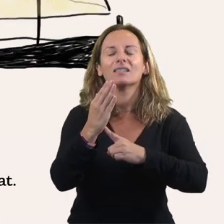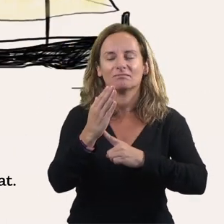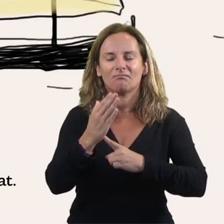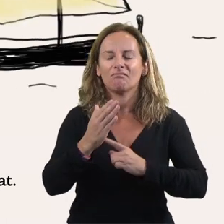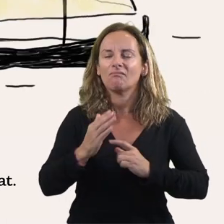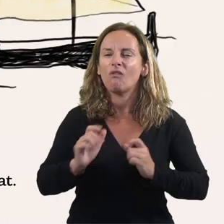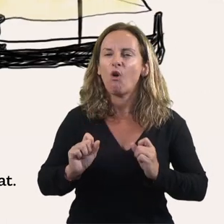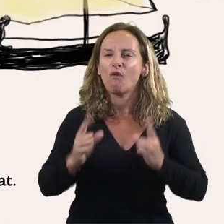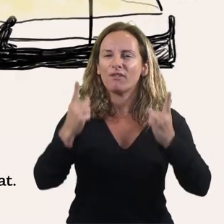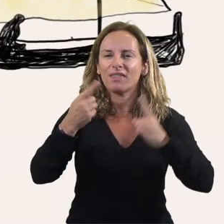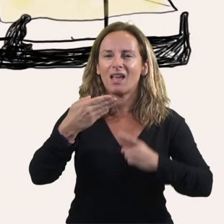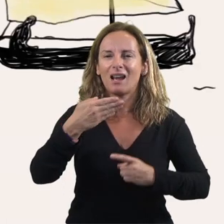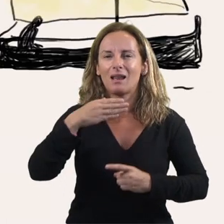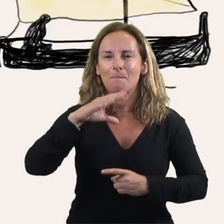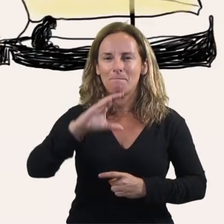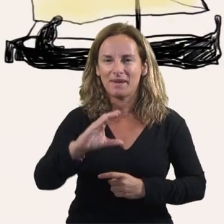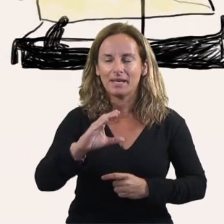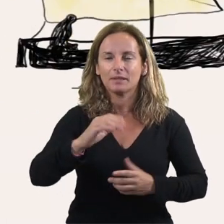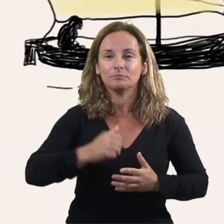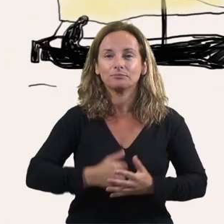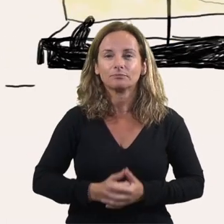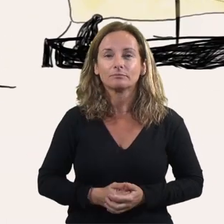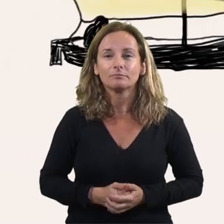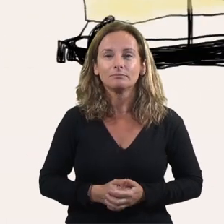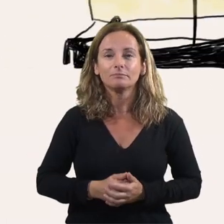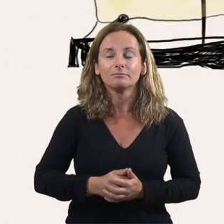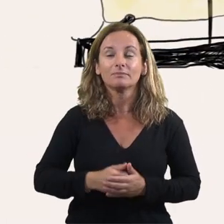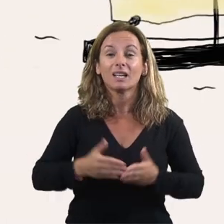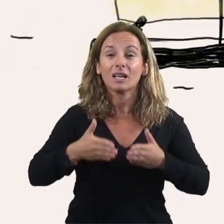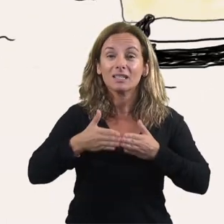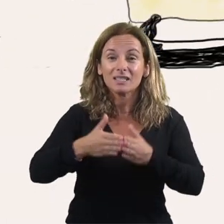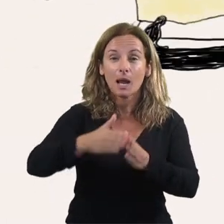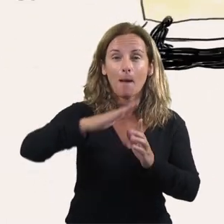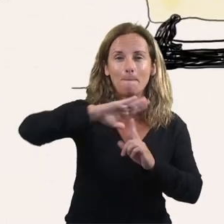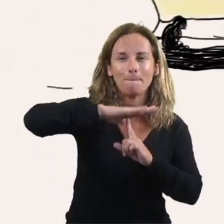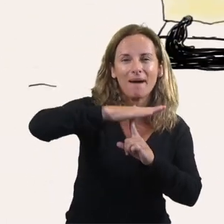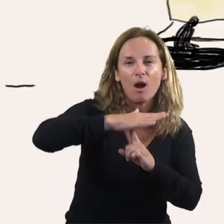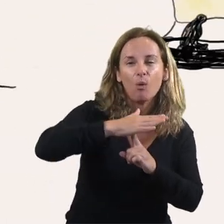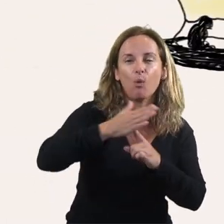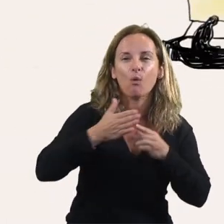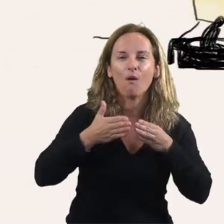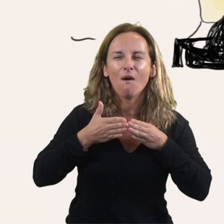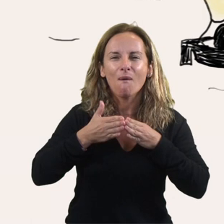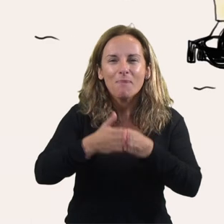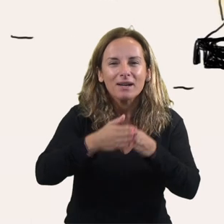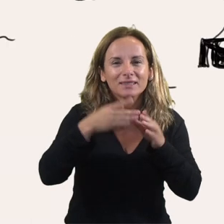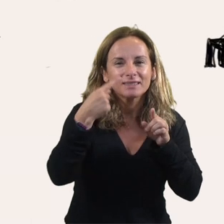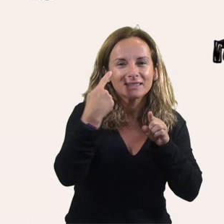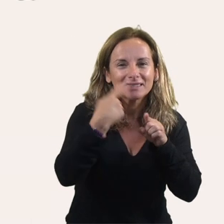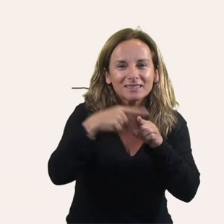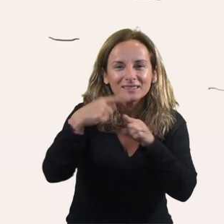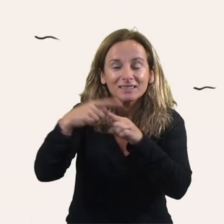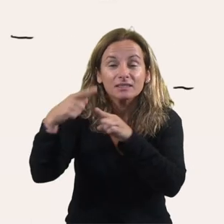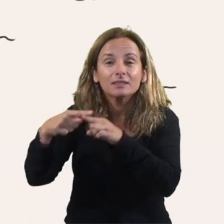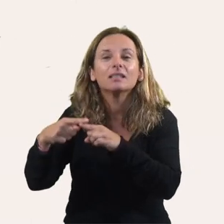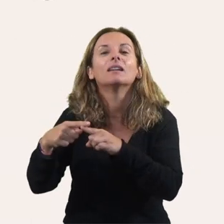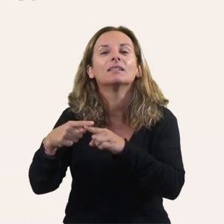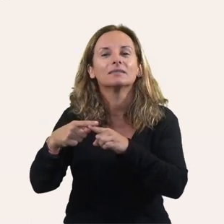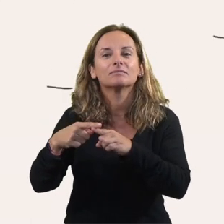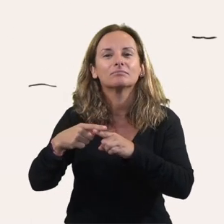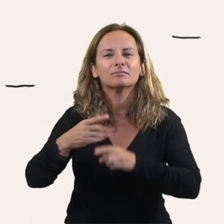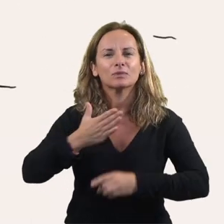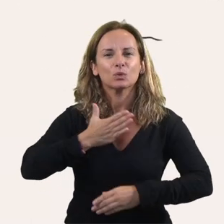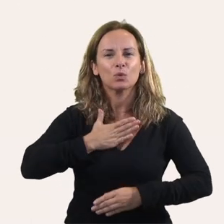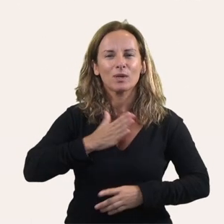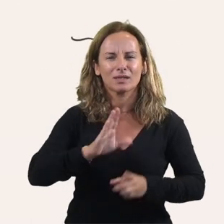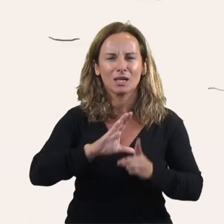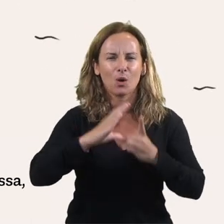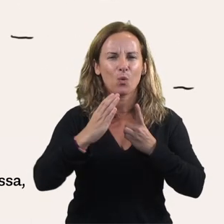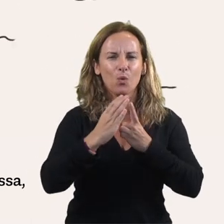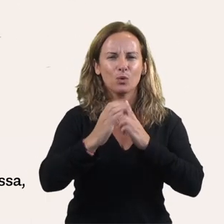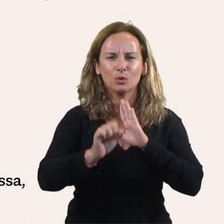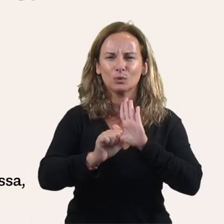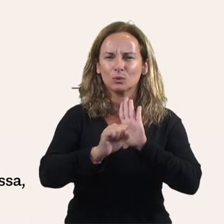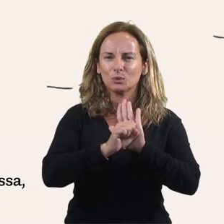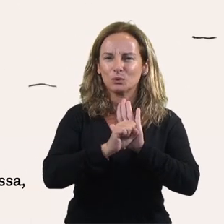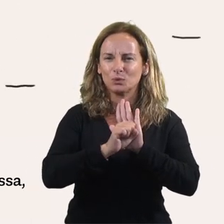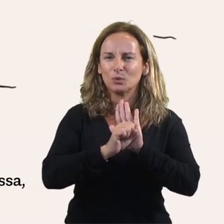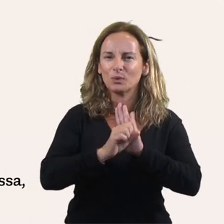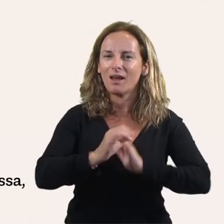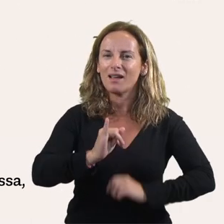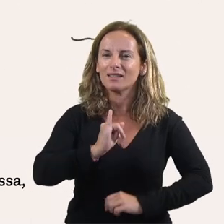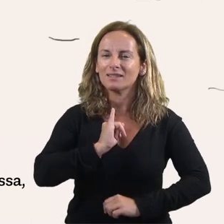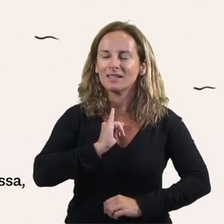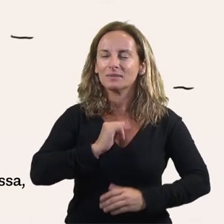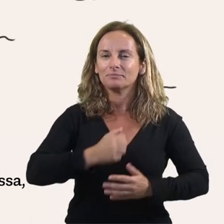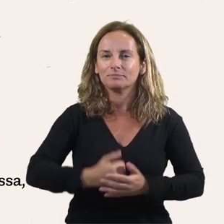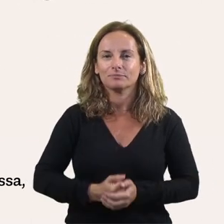modalitat. Els lleuts, bots, gucis i les pasteres són icones de la nostra cultura. Coneix